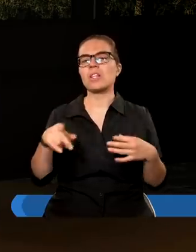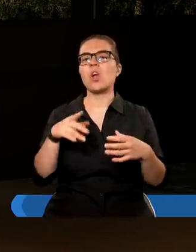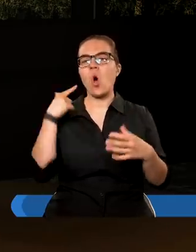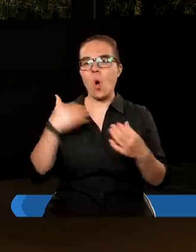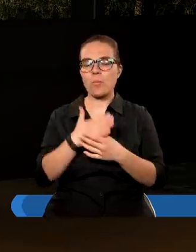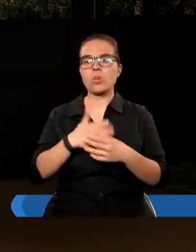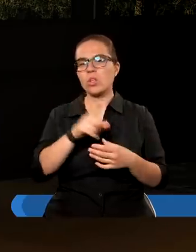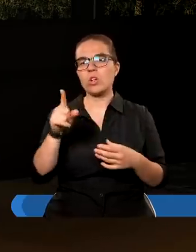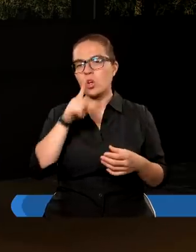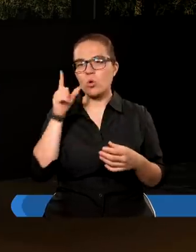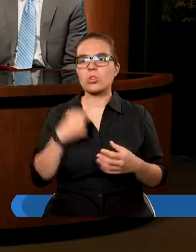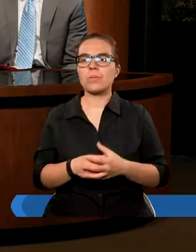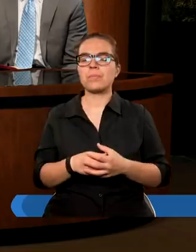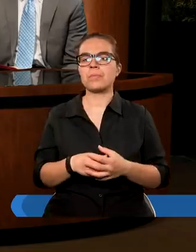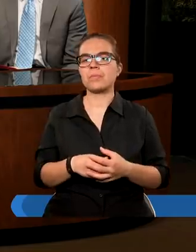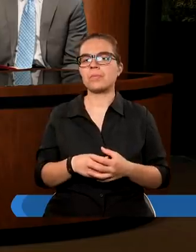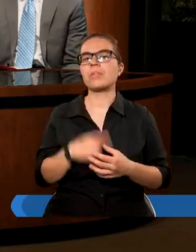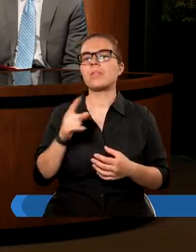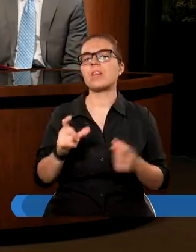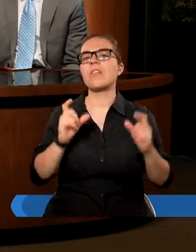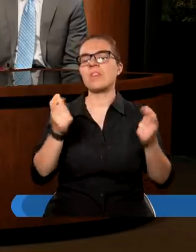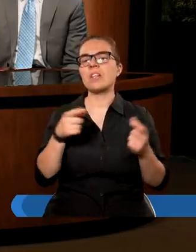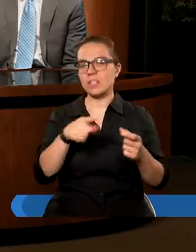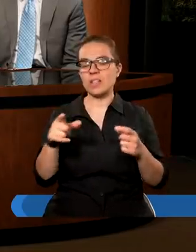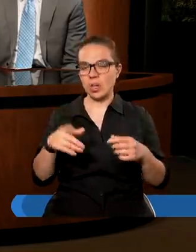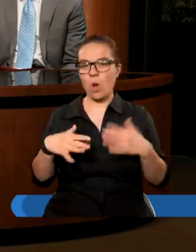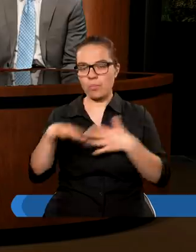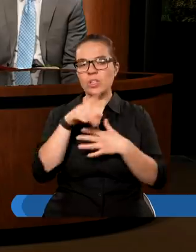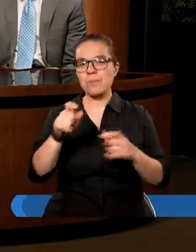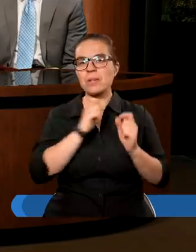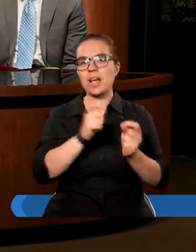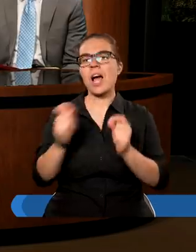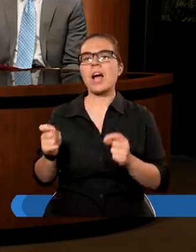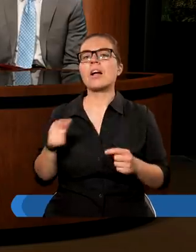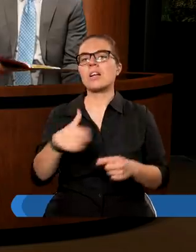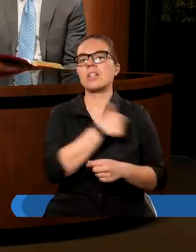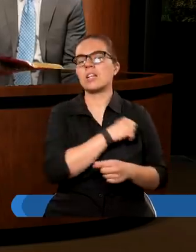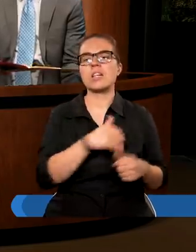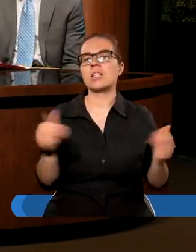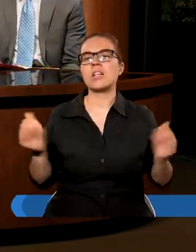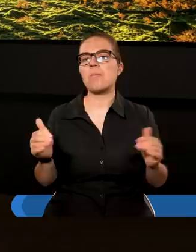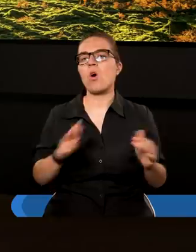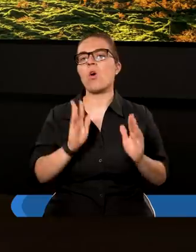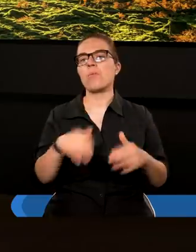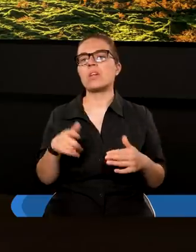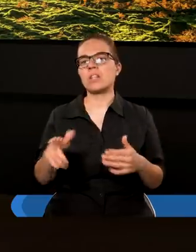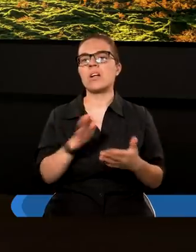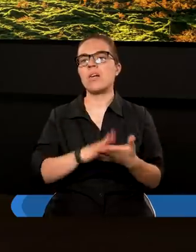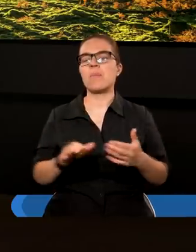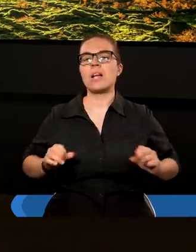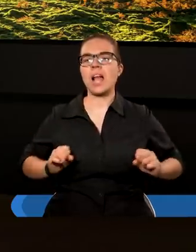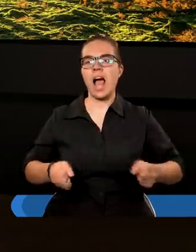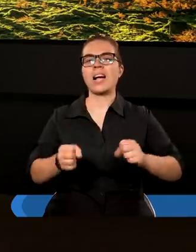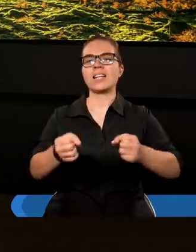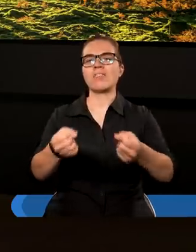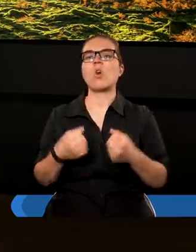posługiwania innym oluziom. obdarzeni tymi darami, chrześcijanie nie mogą pozostać bez